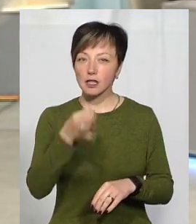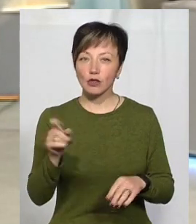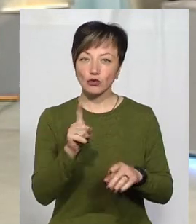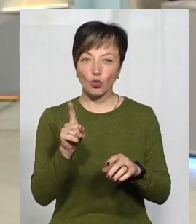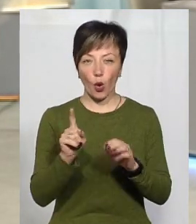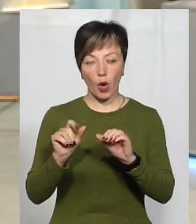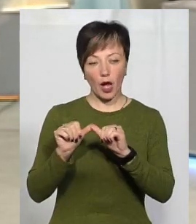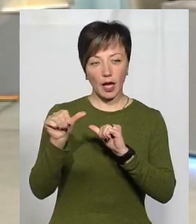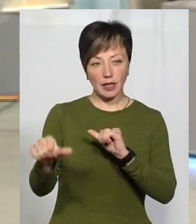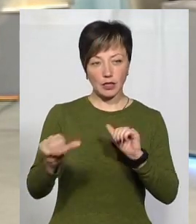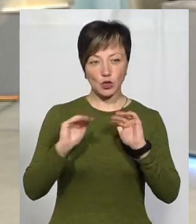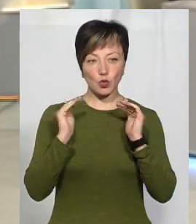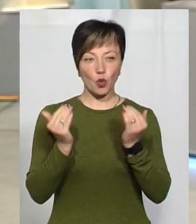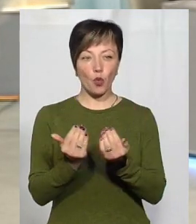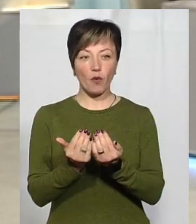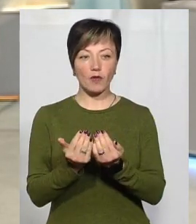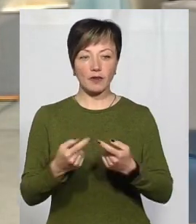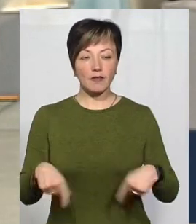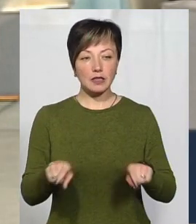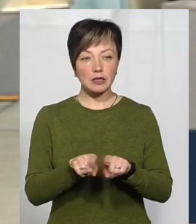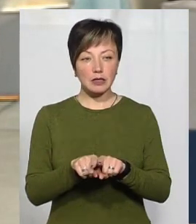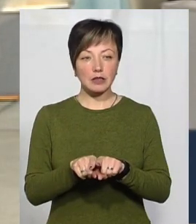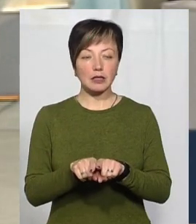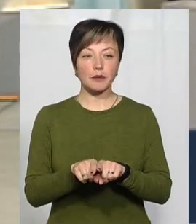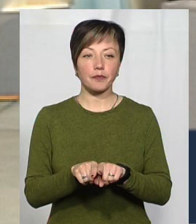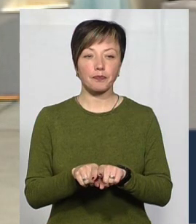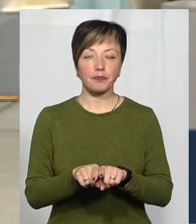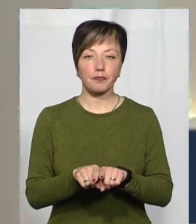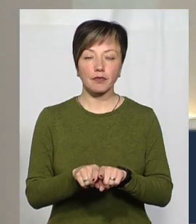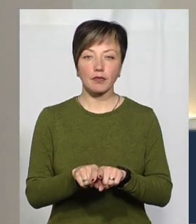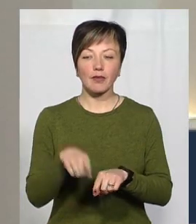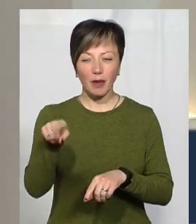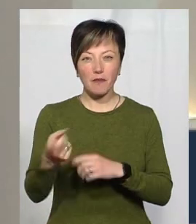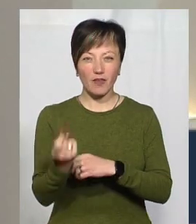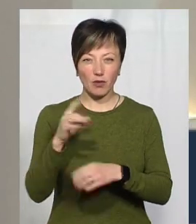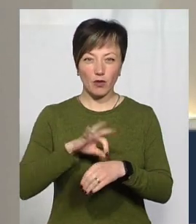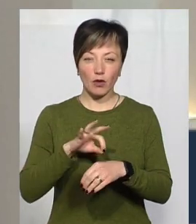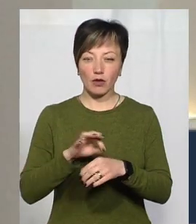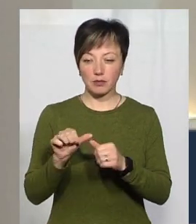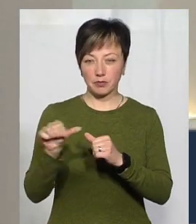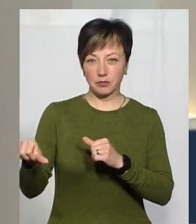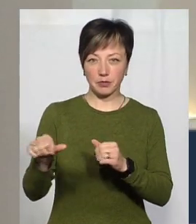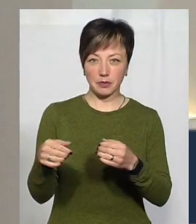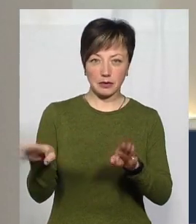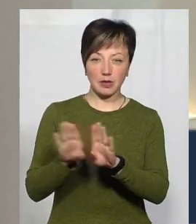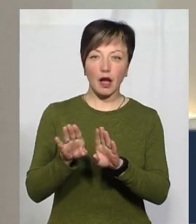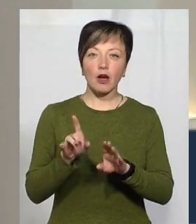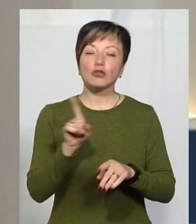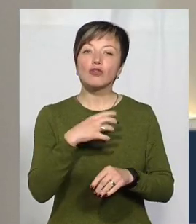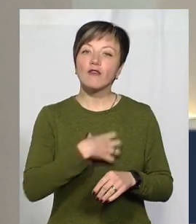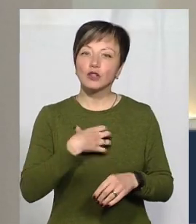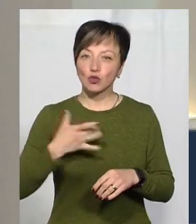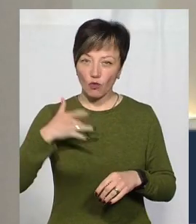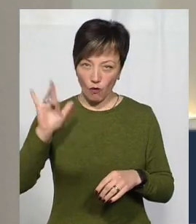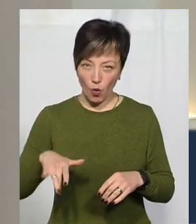відділення ізольоване. На вашу думку, що важливіше? Така сувора